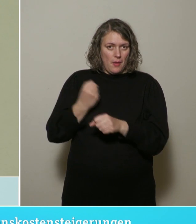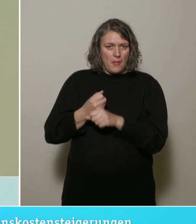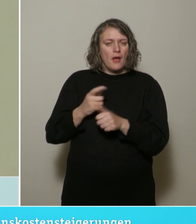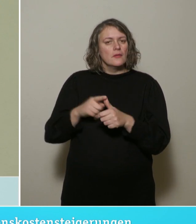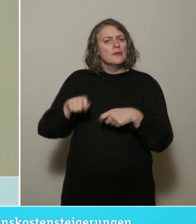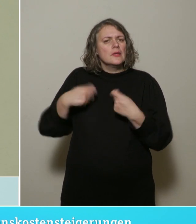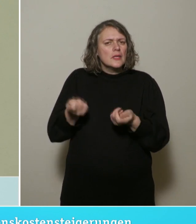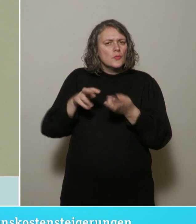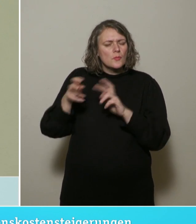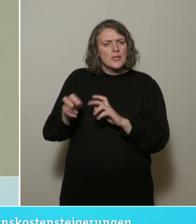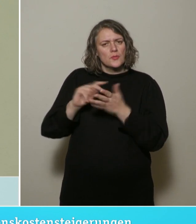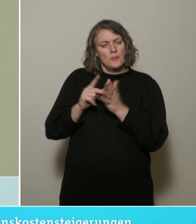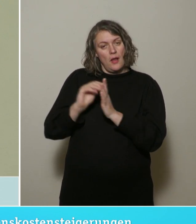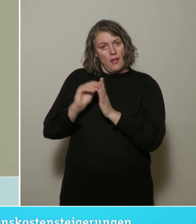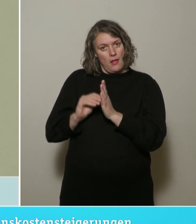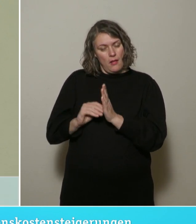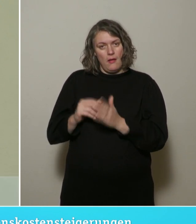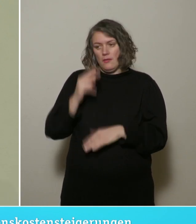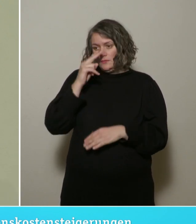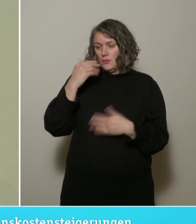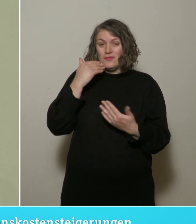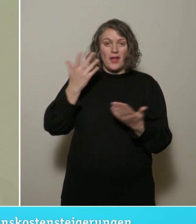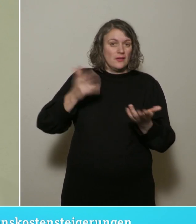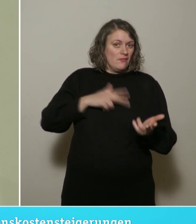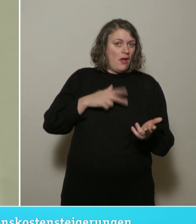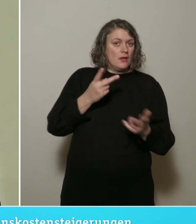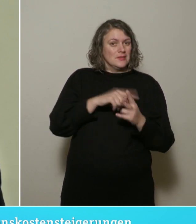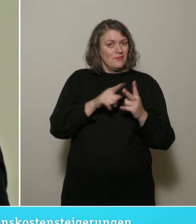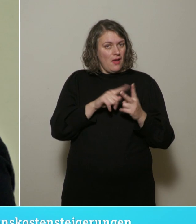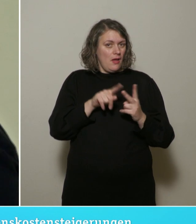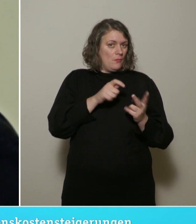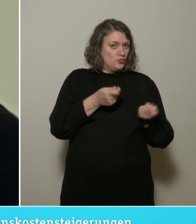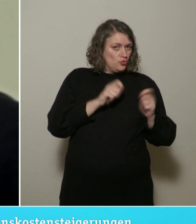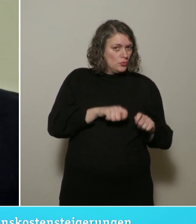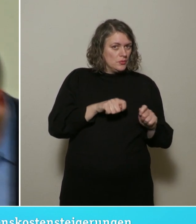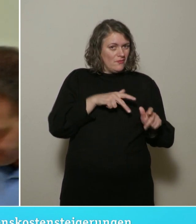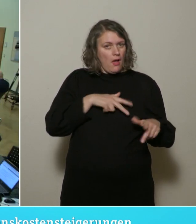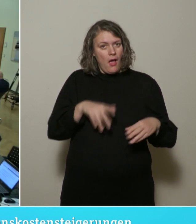Fortschrittscontrolling installiert? Wann ist mit der Umsetzung dieser beiden Beschlüsse zu rechnen? Danke.